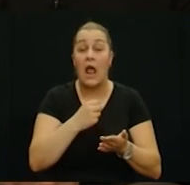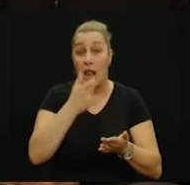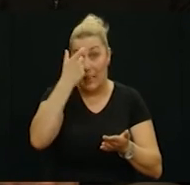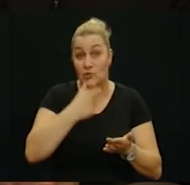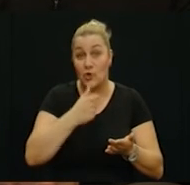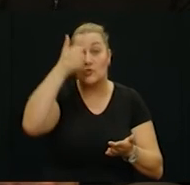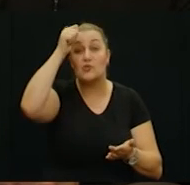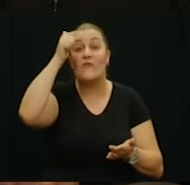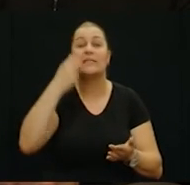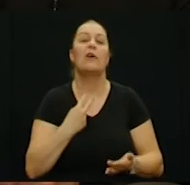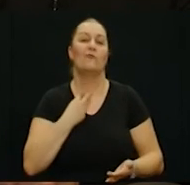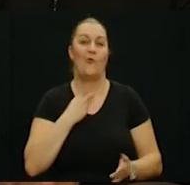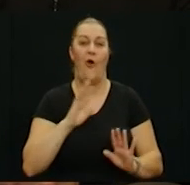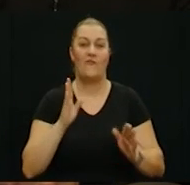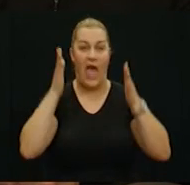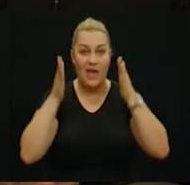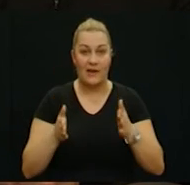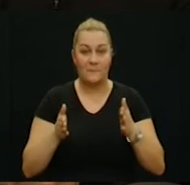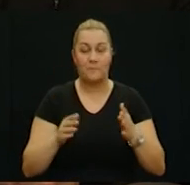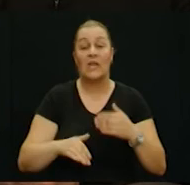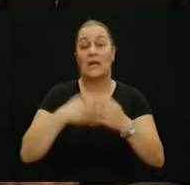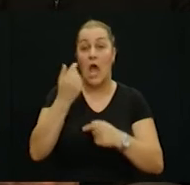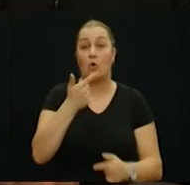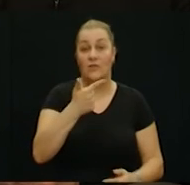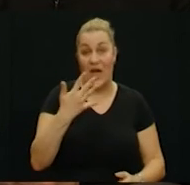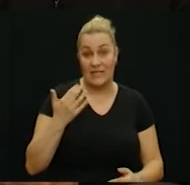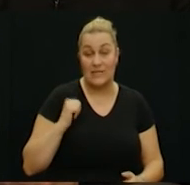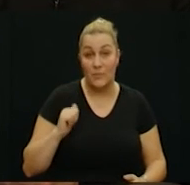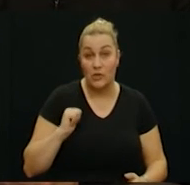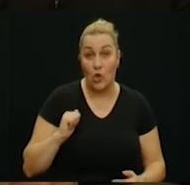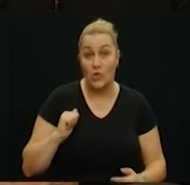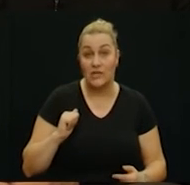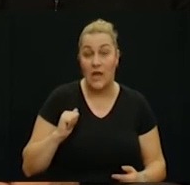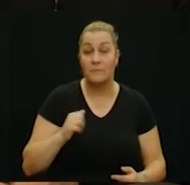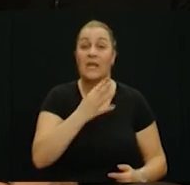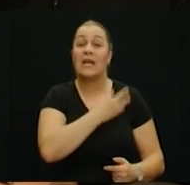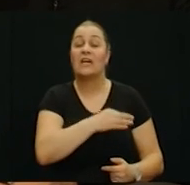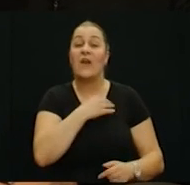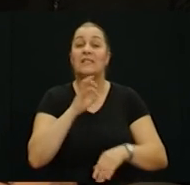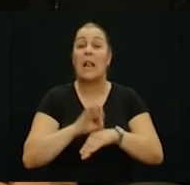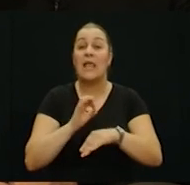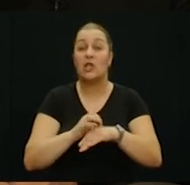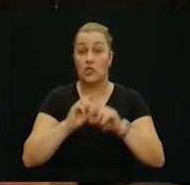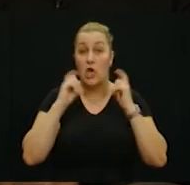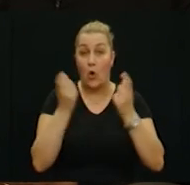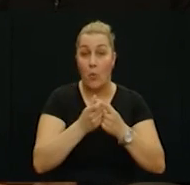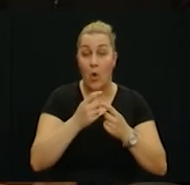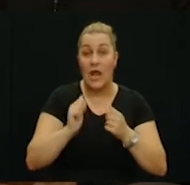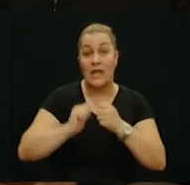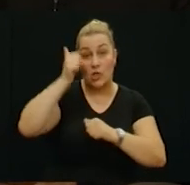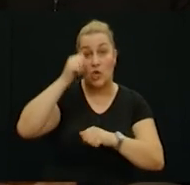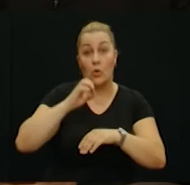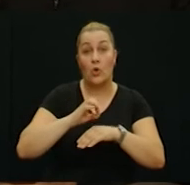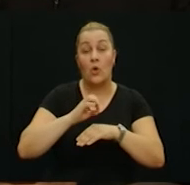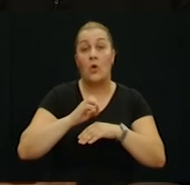vukovar i tako smo svi govorili nakon 25 godina Hrvatska ličnička komora na